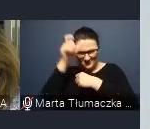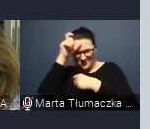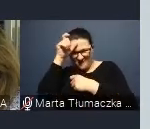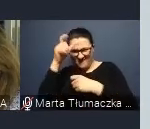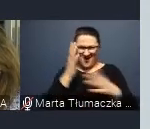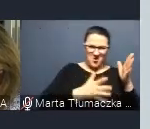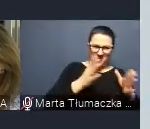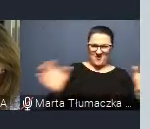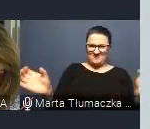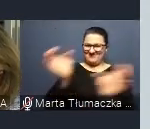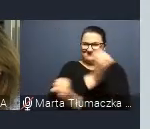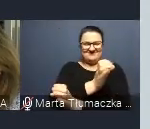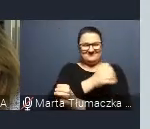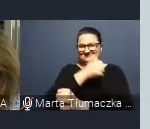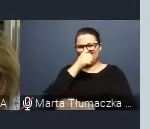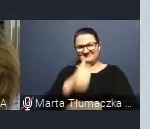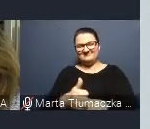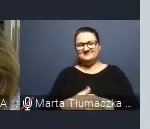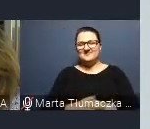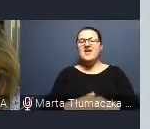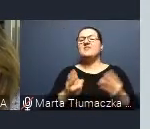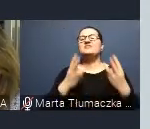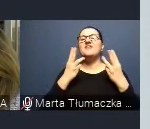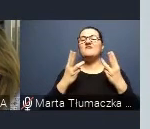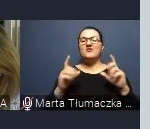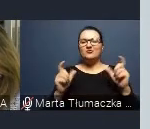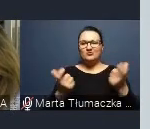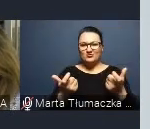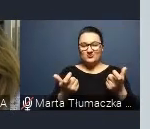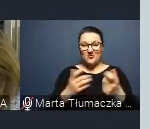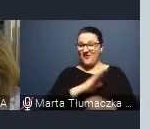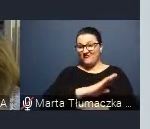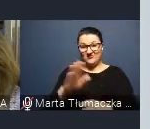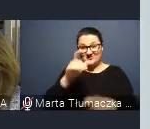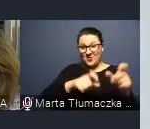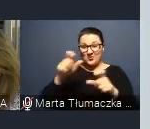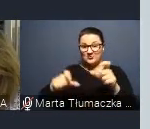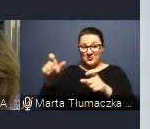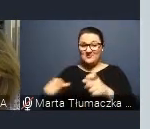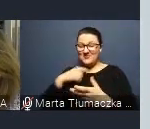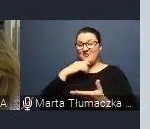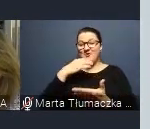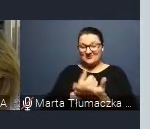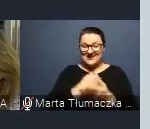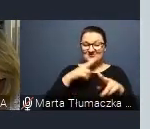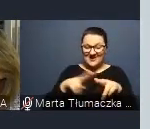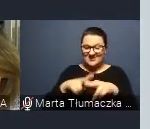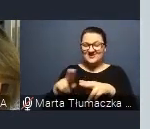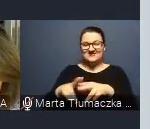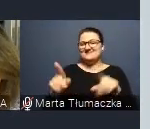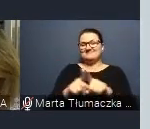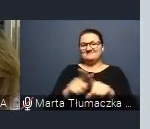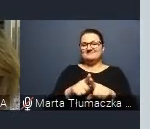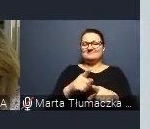jest najważniejsze i o czym mówią wszystkie osoby korzystające z narzędzi, również tych, które razem z